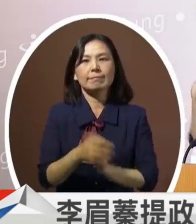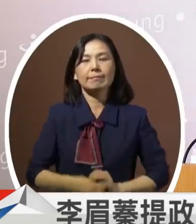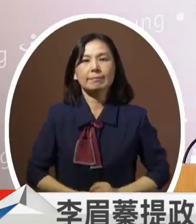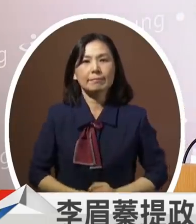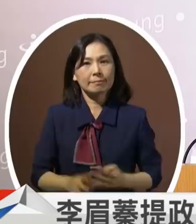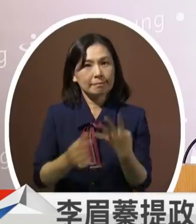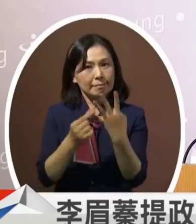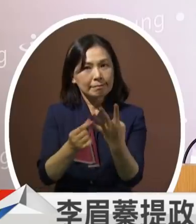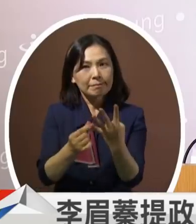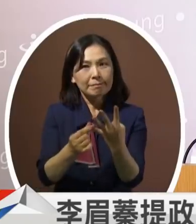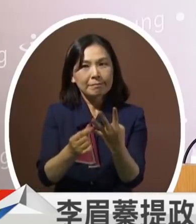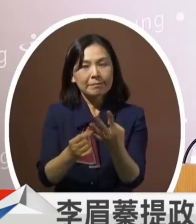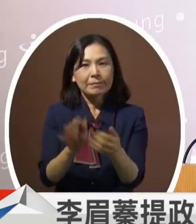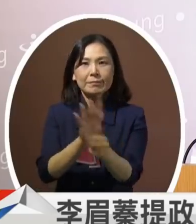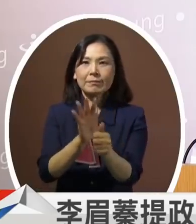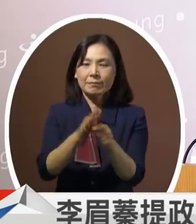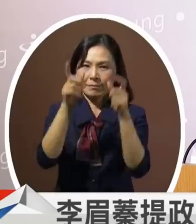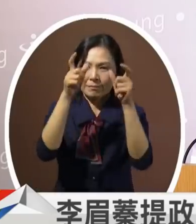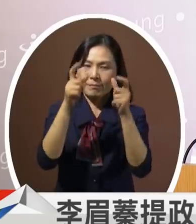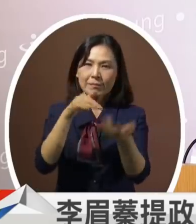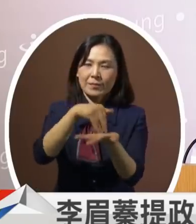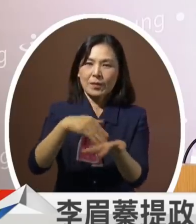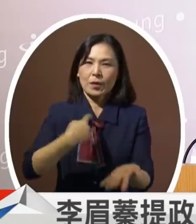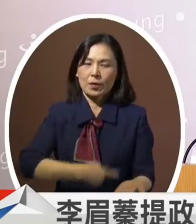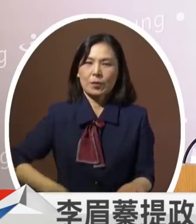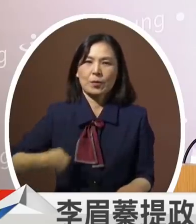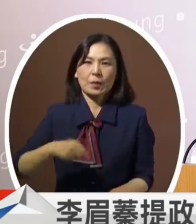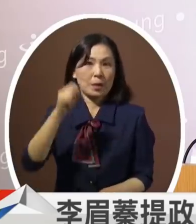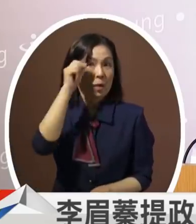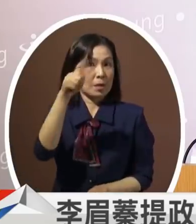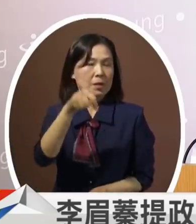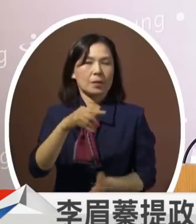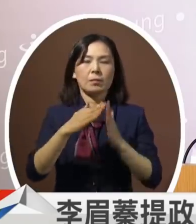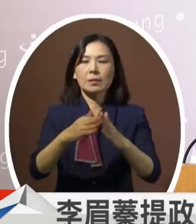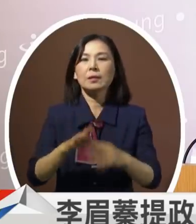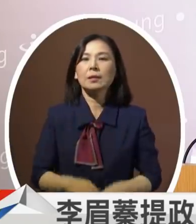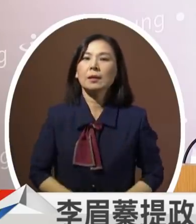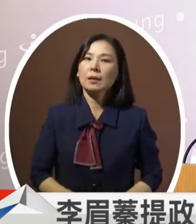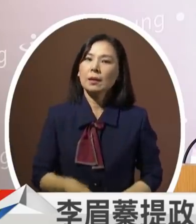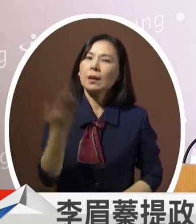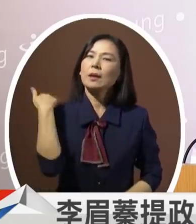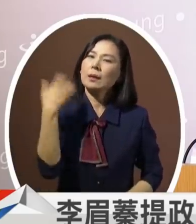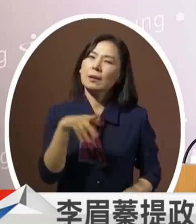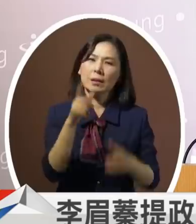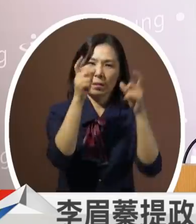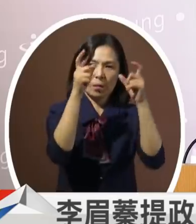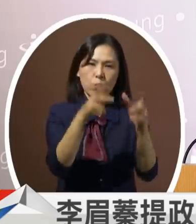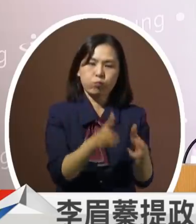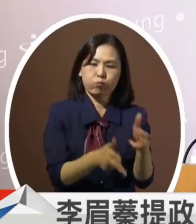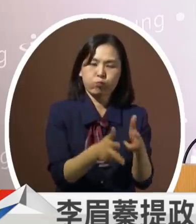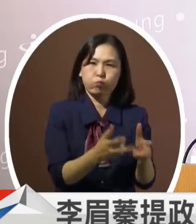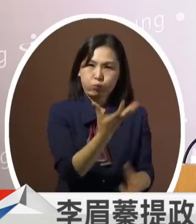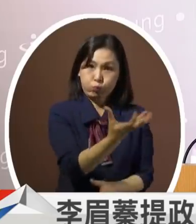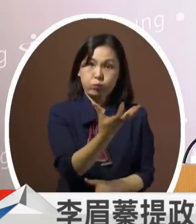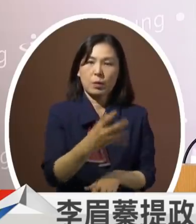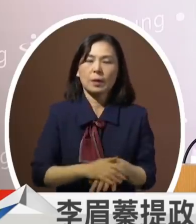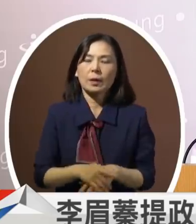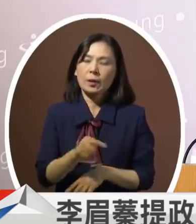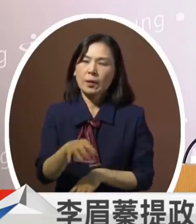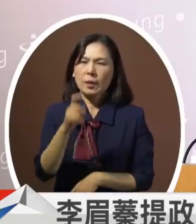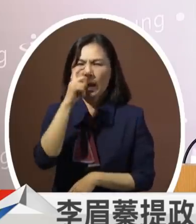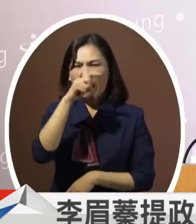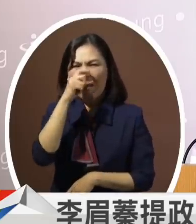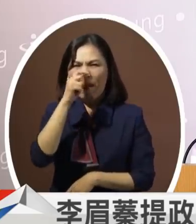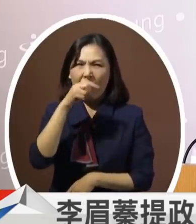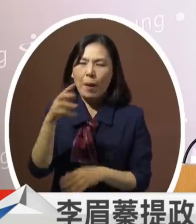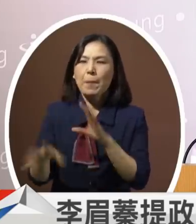建设高雄为软体智慧城市高雄是中工业的城市我刚刚讲了我们实在是不想要再污染